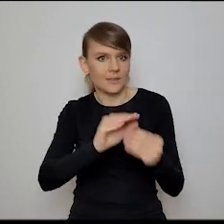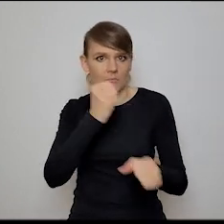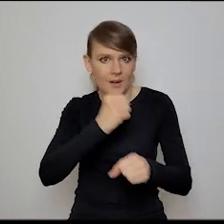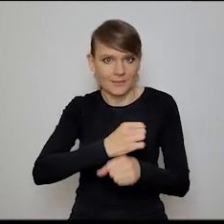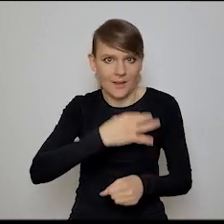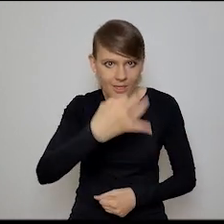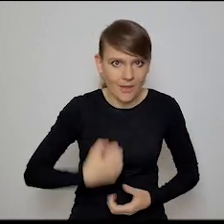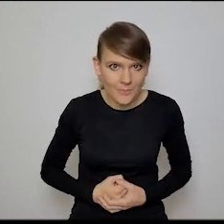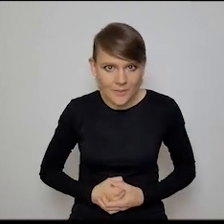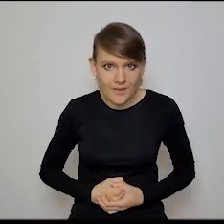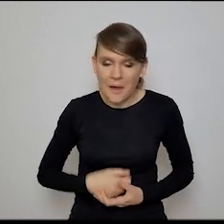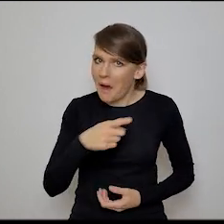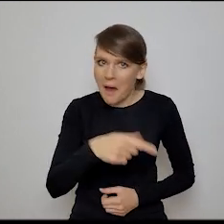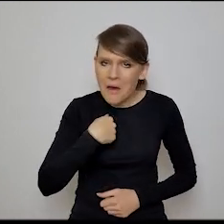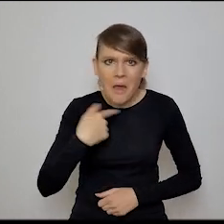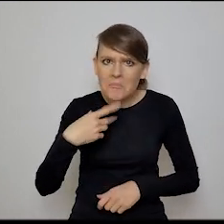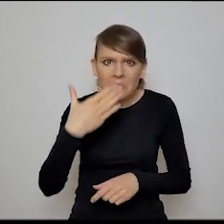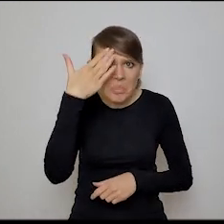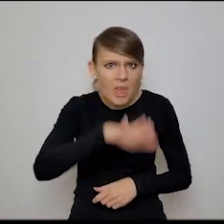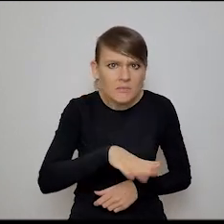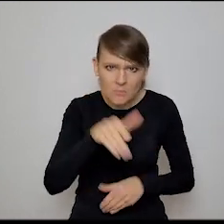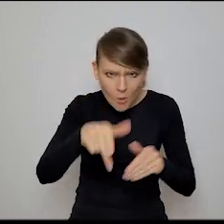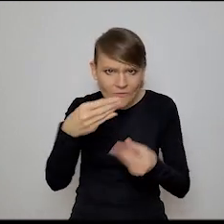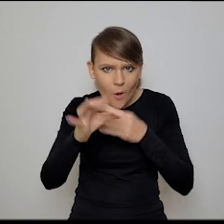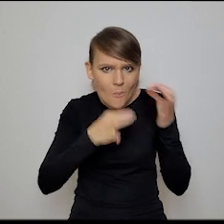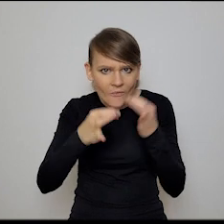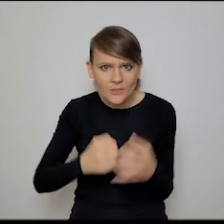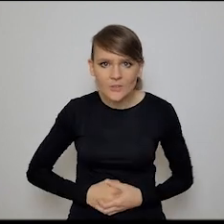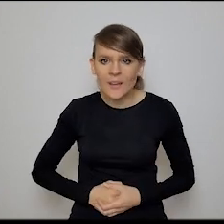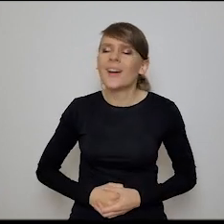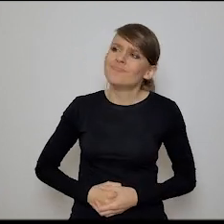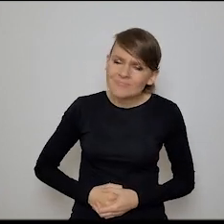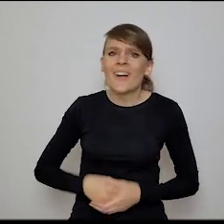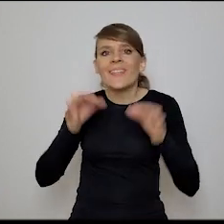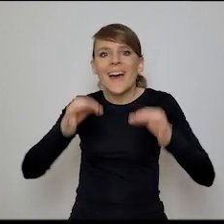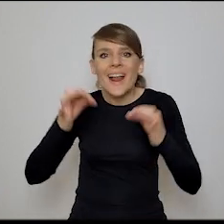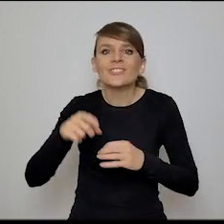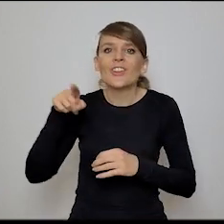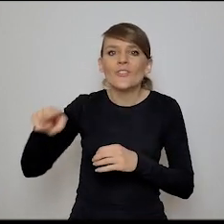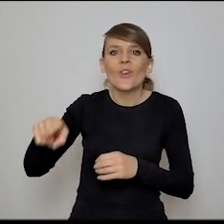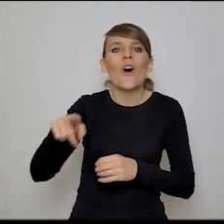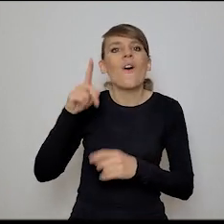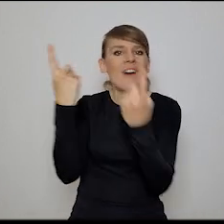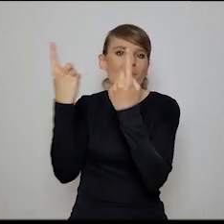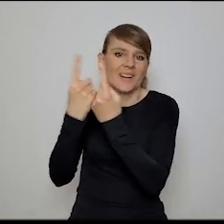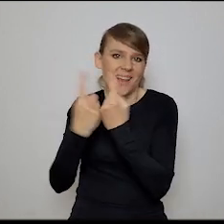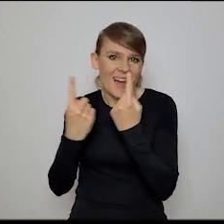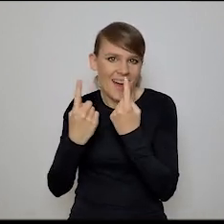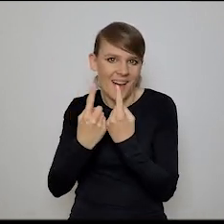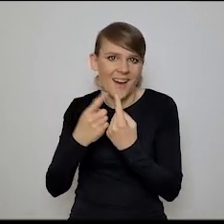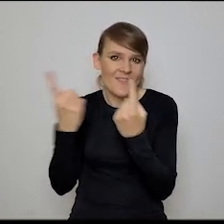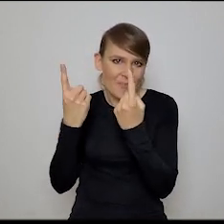fenomenu. Możesz jeszcze... Wiesz, to jest na razie bardzo powszechne jeszcze, powiedzmy, w przestrzeniach fabrycznych, takich